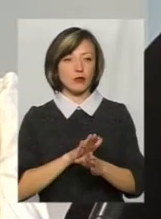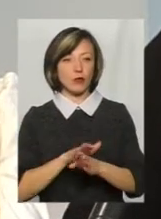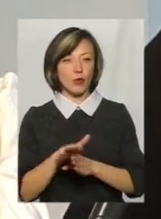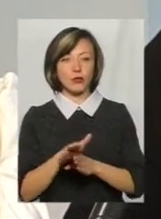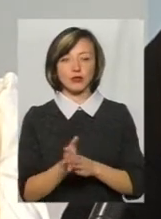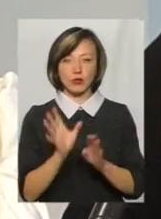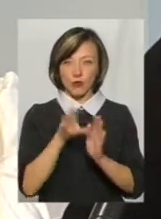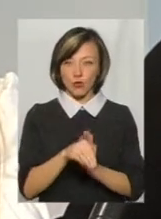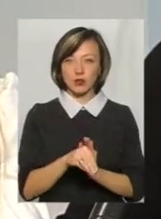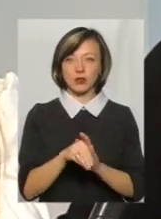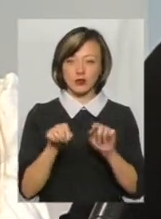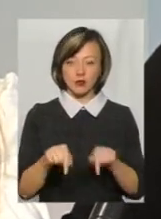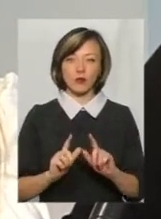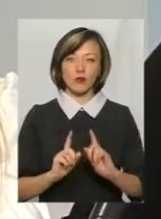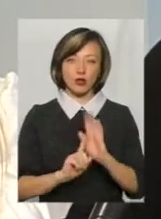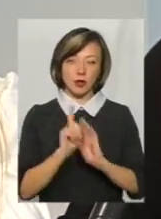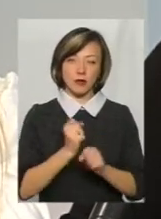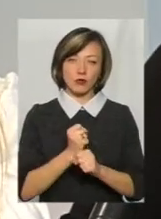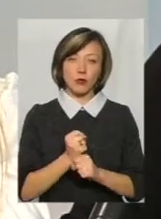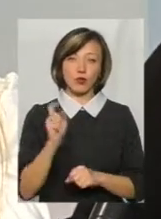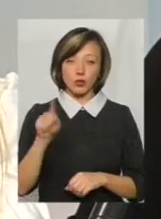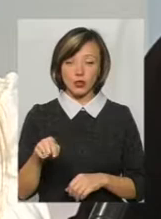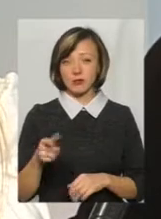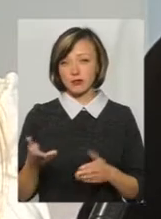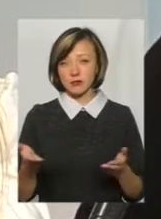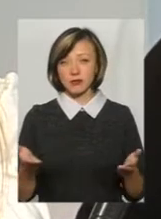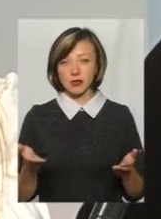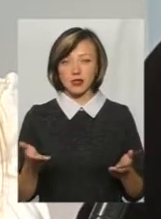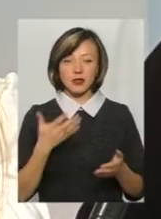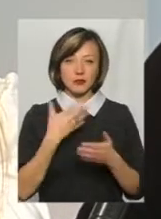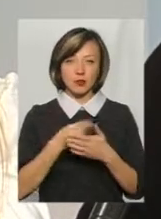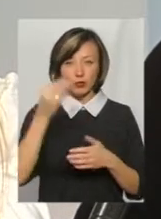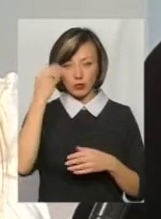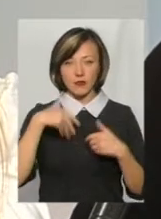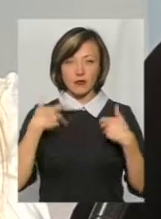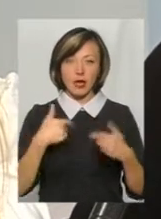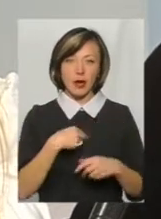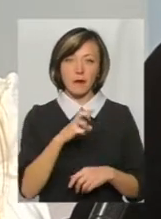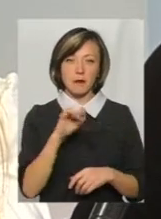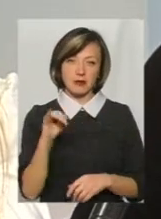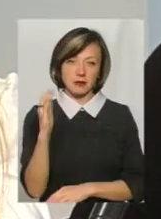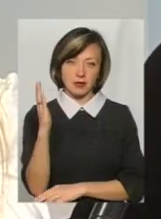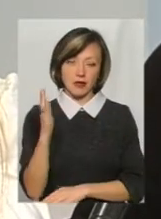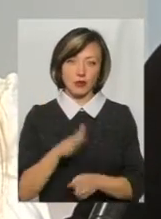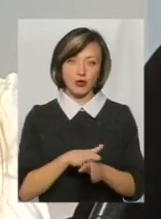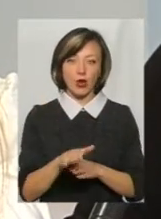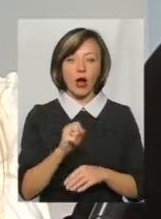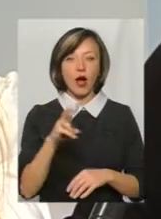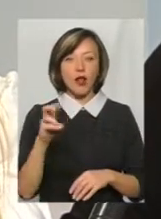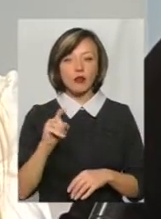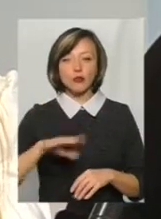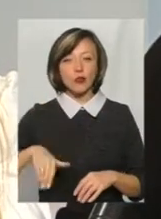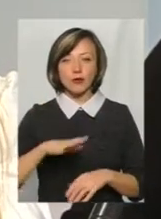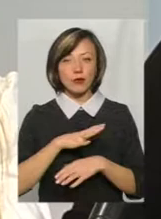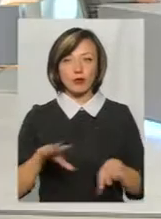повністю імплементовувати, повністю він війде в дію. От тоді, в принципі, як свою думку висловлював, я був би за абсолютно. Але, щоб потім